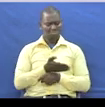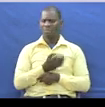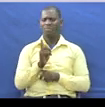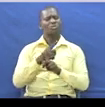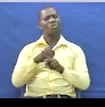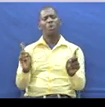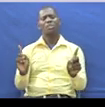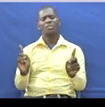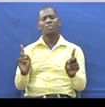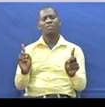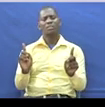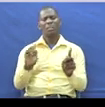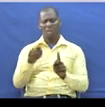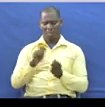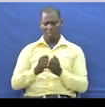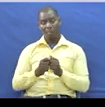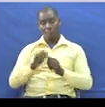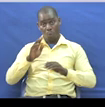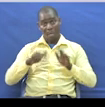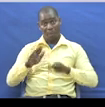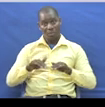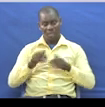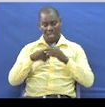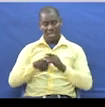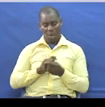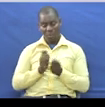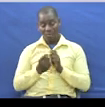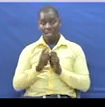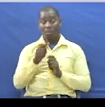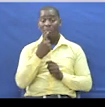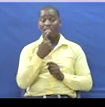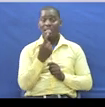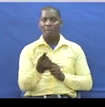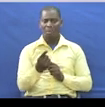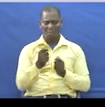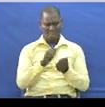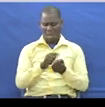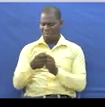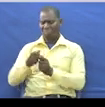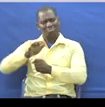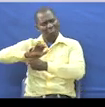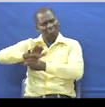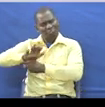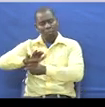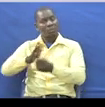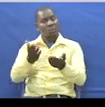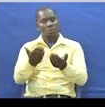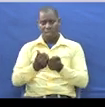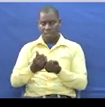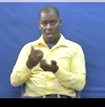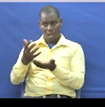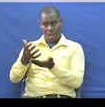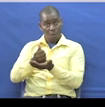Kuna Vitu Vyaki Utamaruni Katika Kutafsili Kuna Misemo Kuna Mambu Mbalimbali Ambayo Hauta Weza Kupata